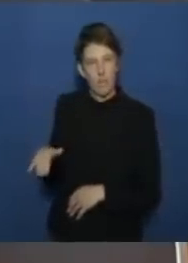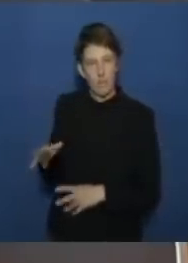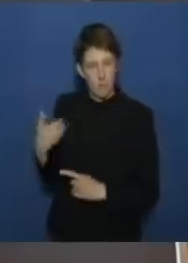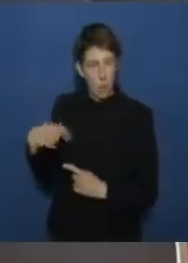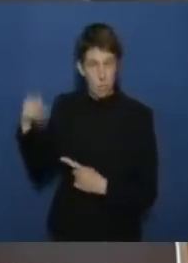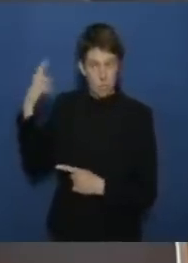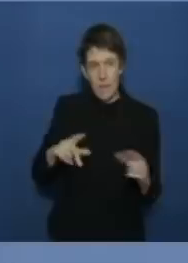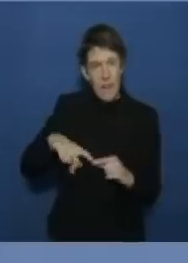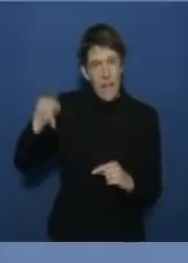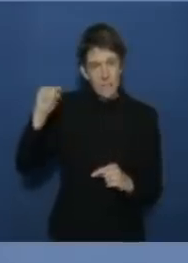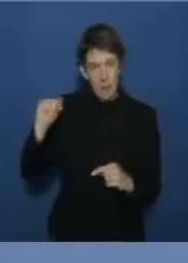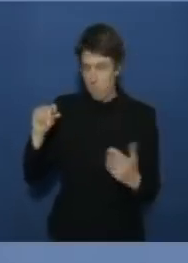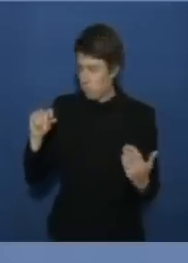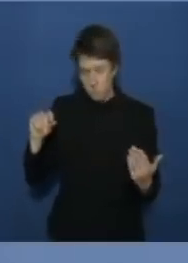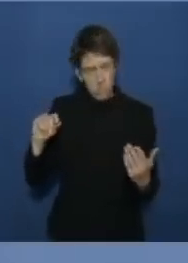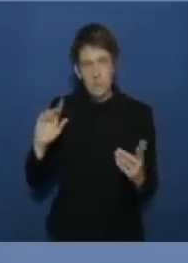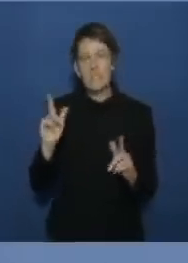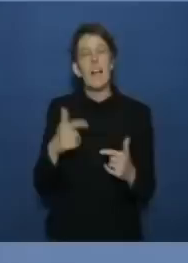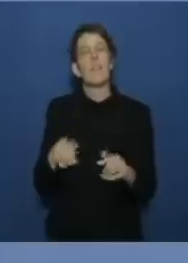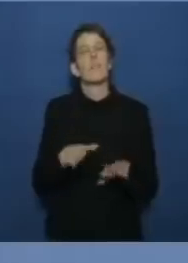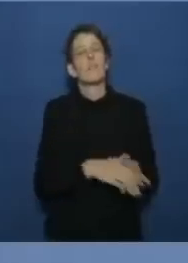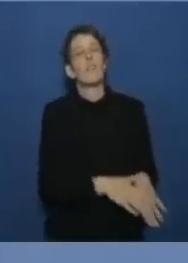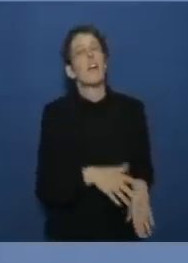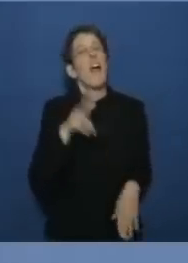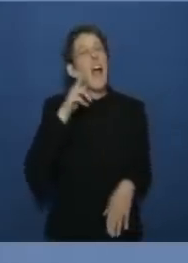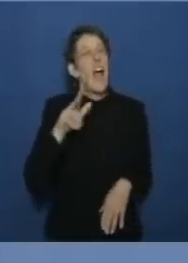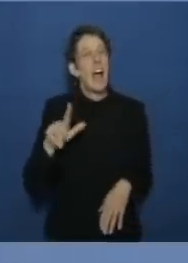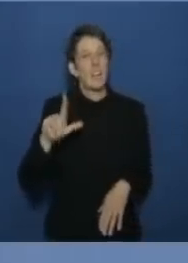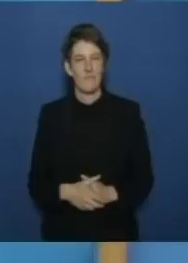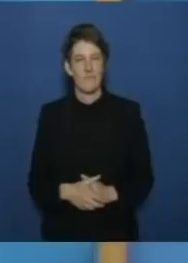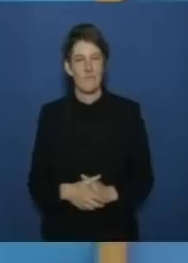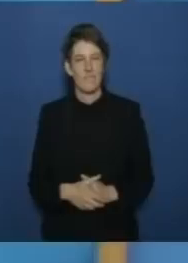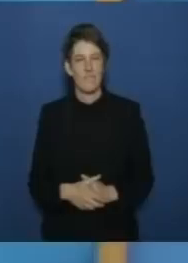des konflikts dann habe ich ein lücking mit dem thema afghanistan